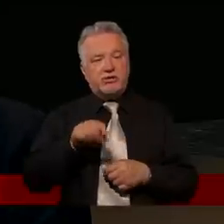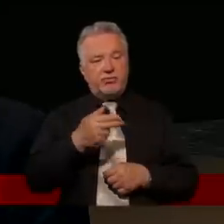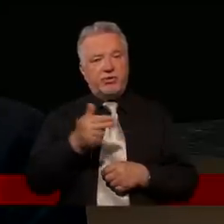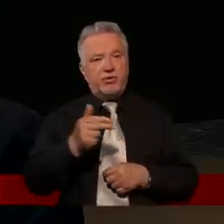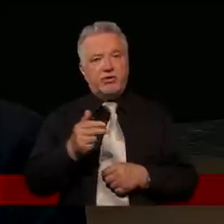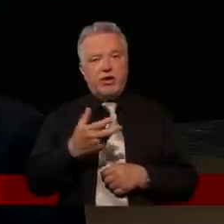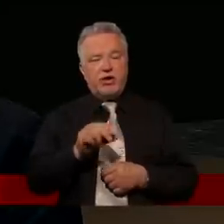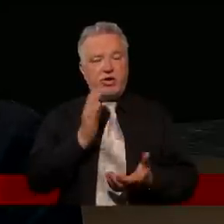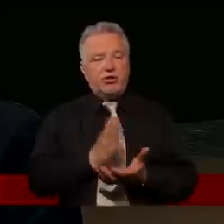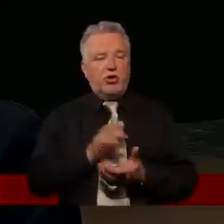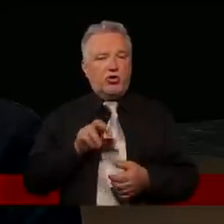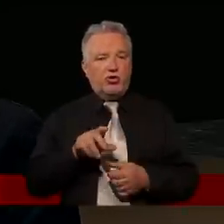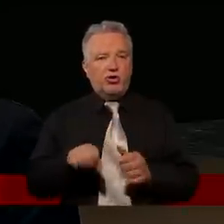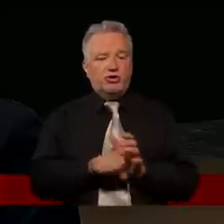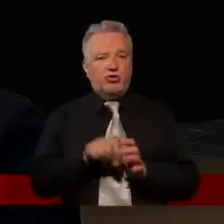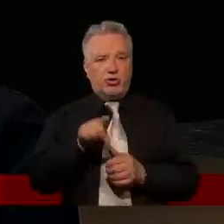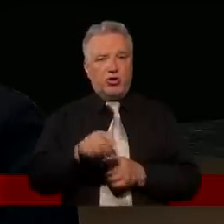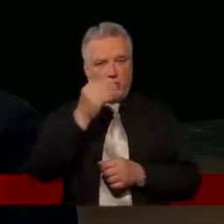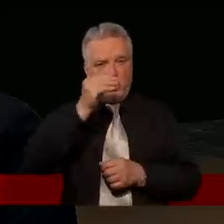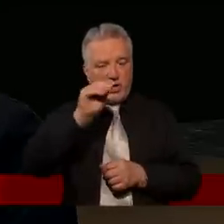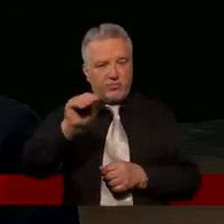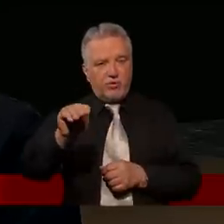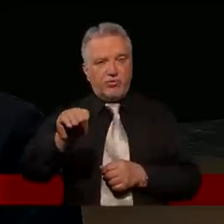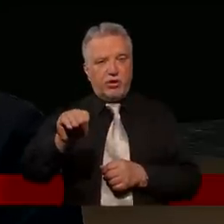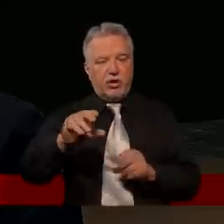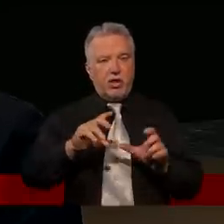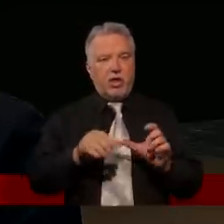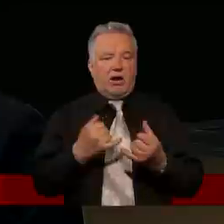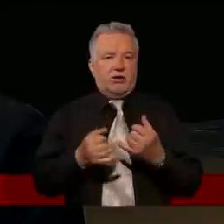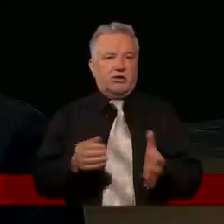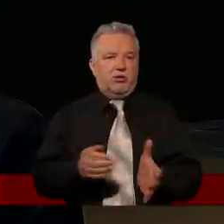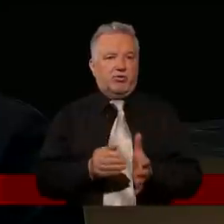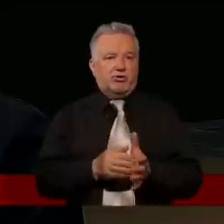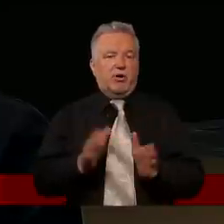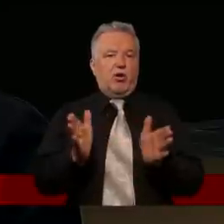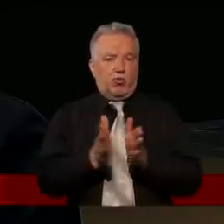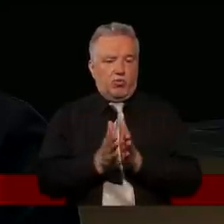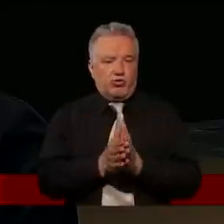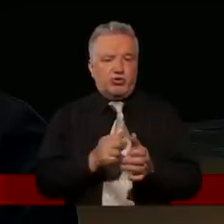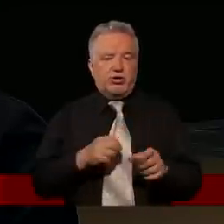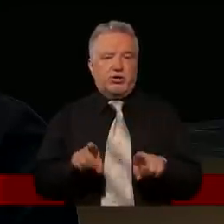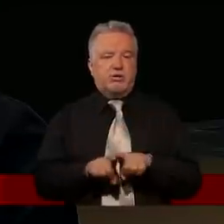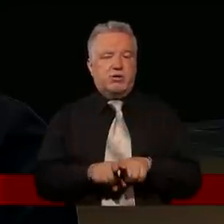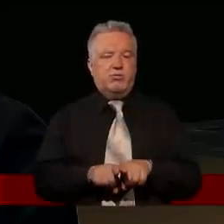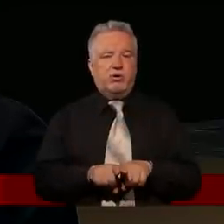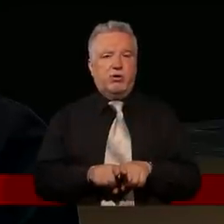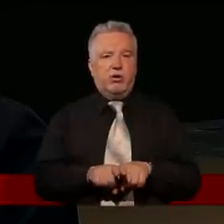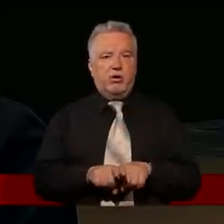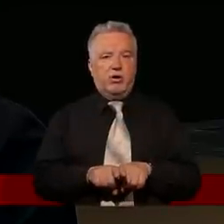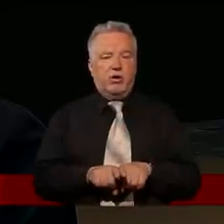nie tylko idź do niego i go tam napomni, ale jeśli trzeba, to się modli też za niego.